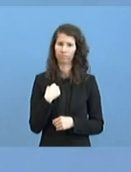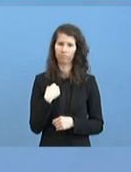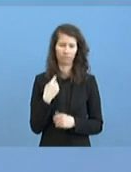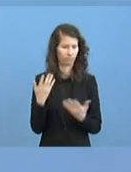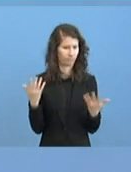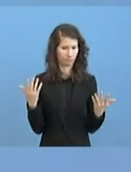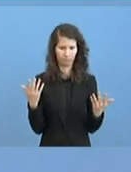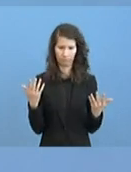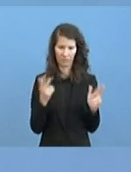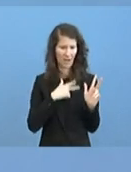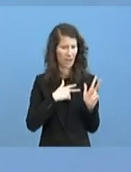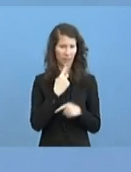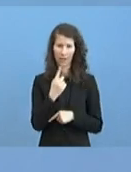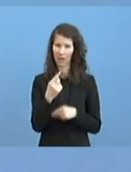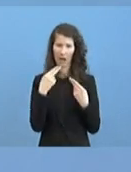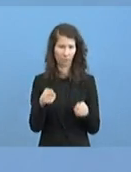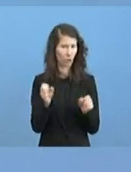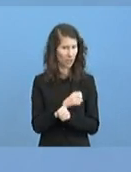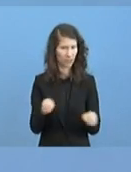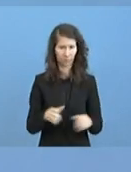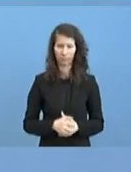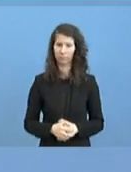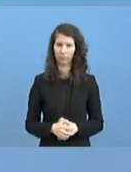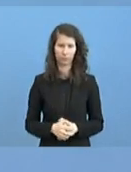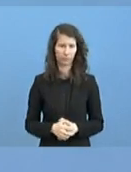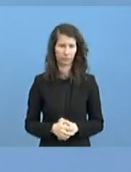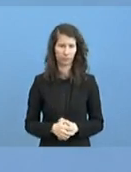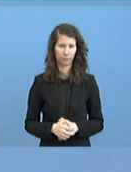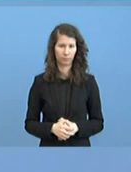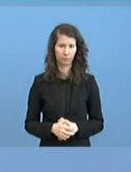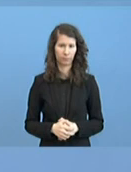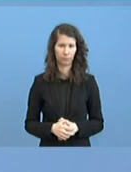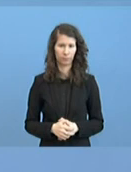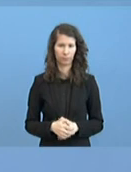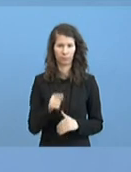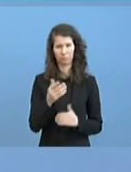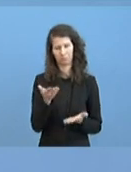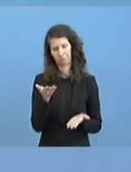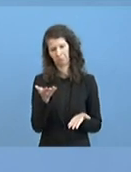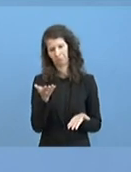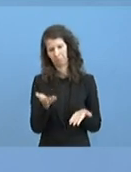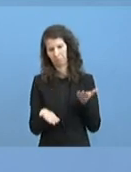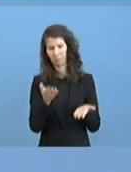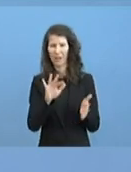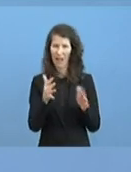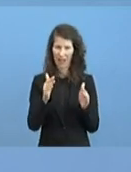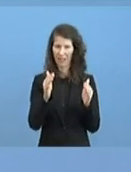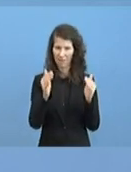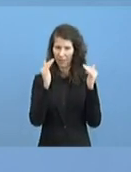ehrlich gesagt nicht sagen. Das bewegt sich noch in einem verhältnismäßig niedrigen Bereich.